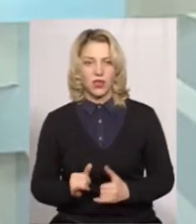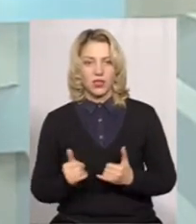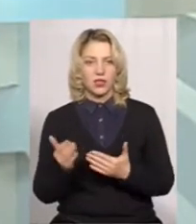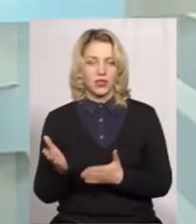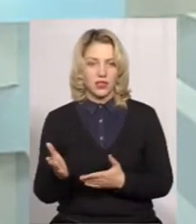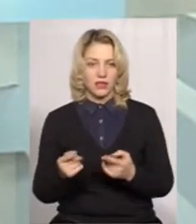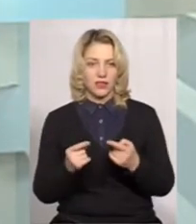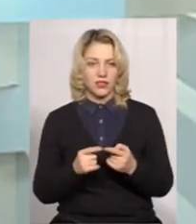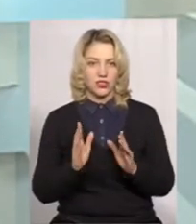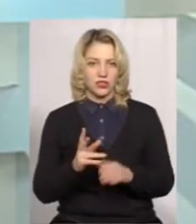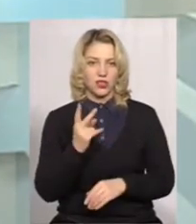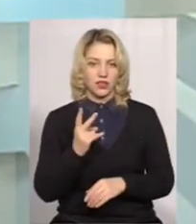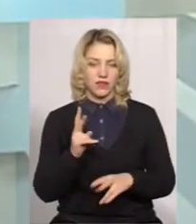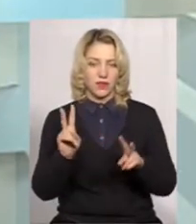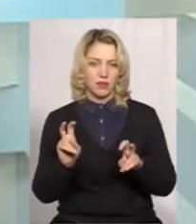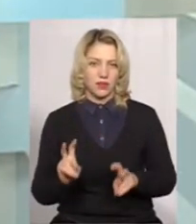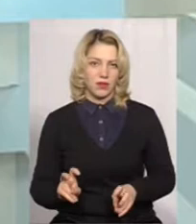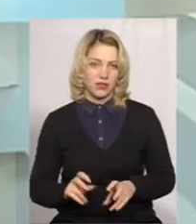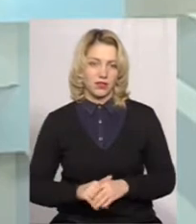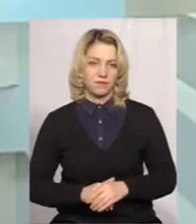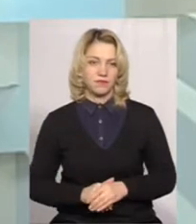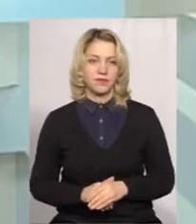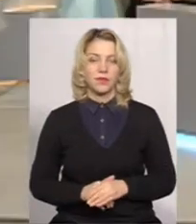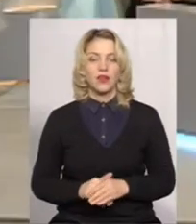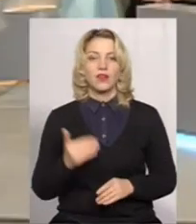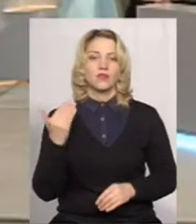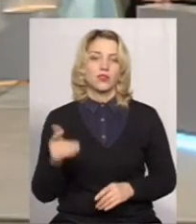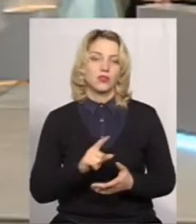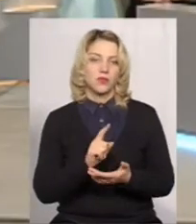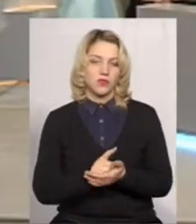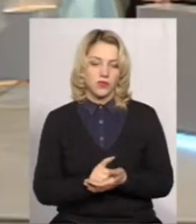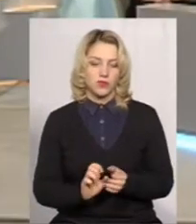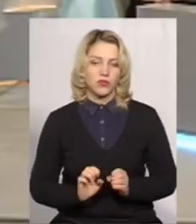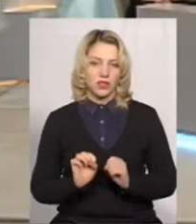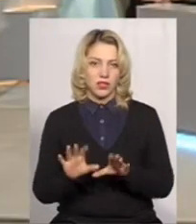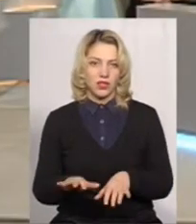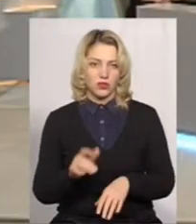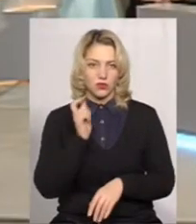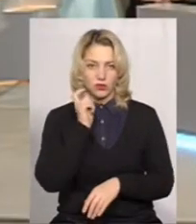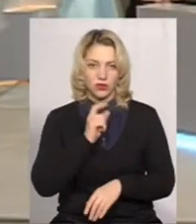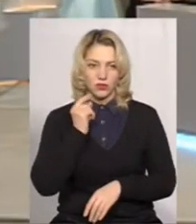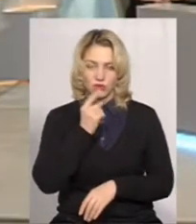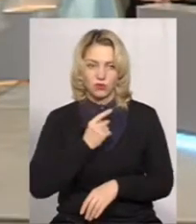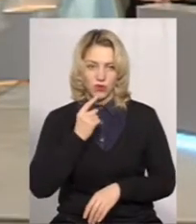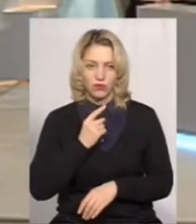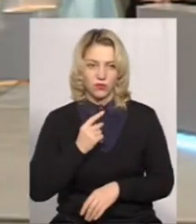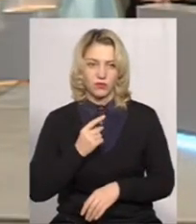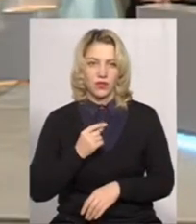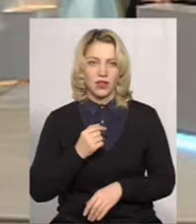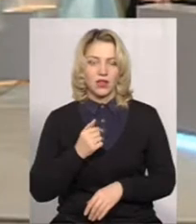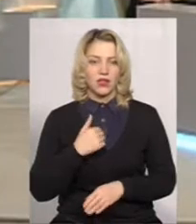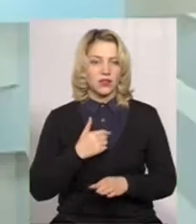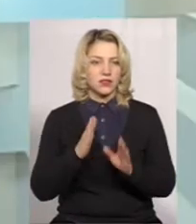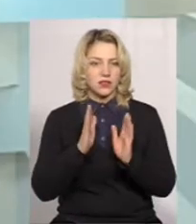для них визначено два іспита. Вони обов'язково складають українську мову, роблять наголос